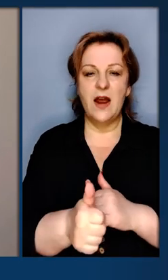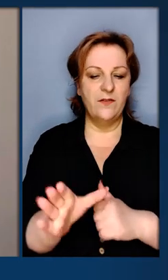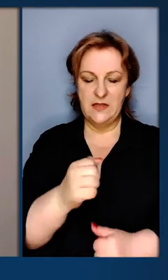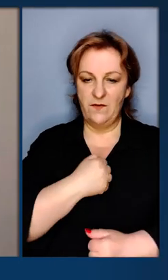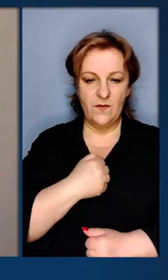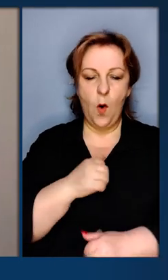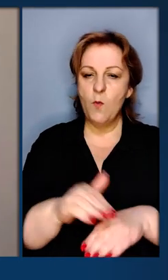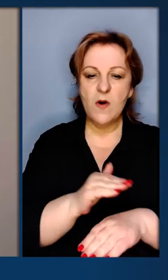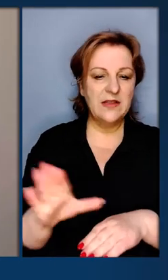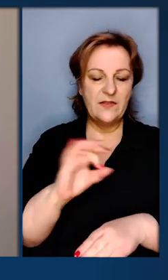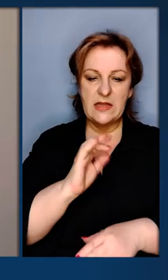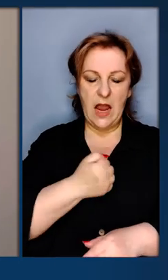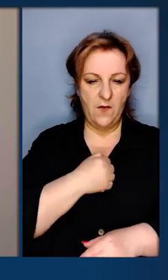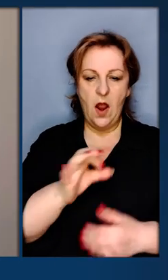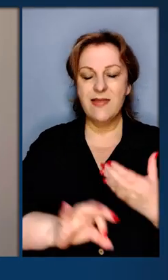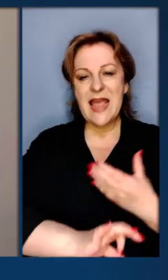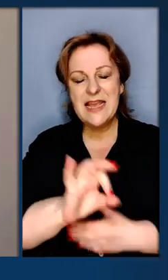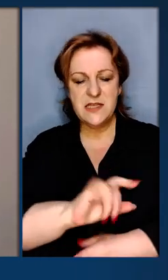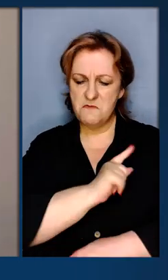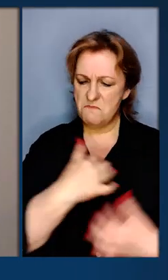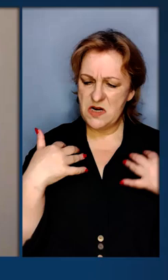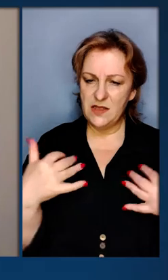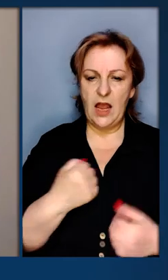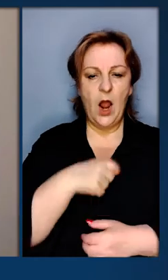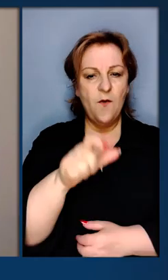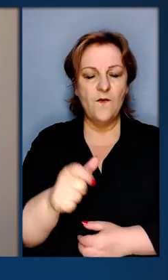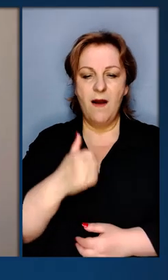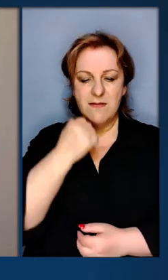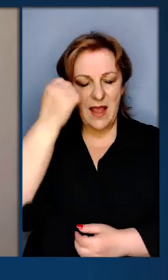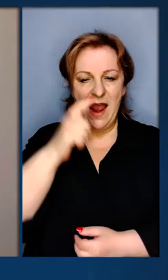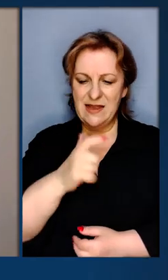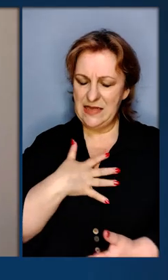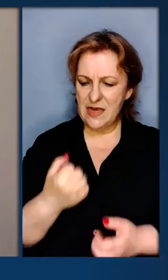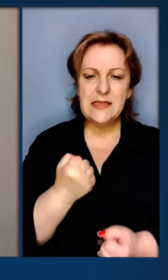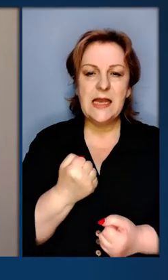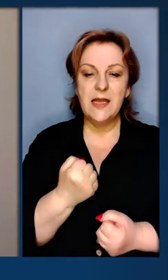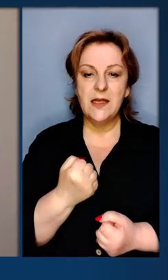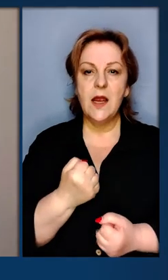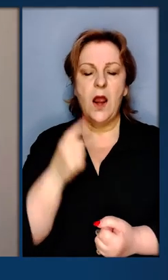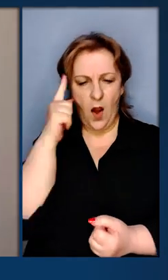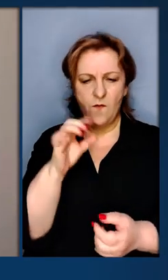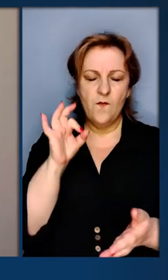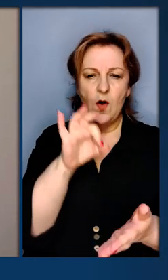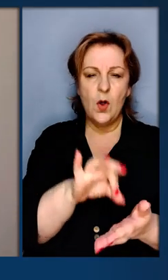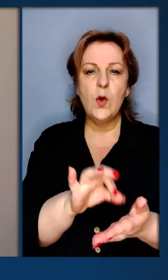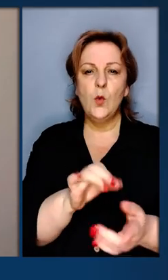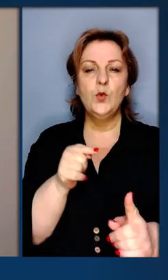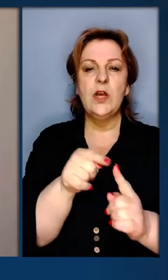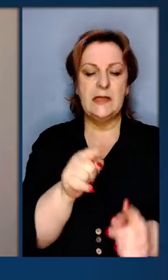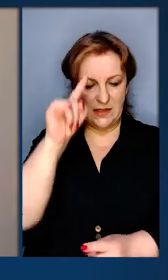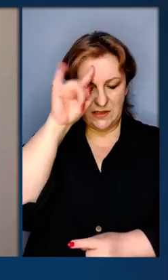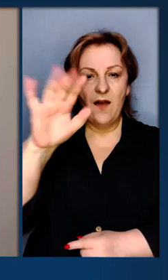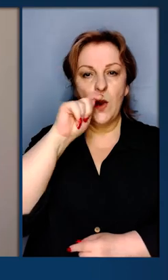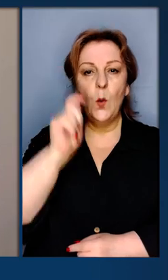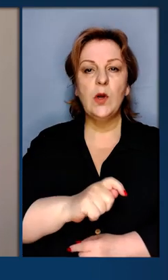вперед воїни. Молодці! Усі наші воїни на Сході, на Сході, міцні воїни. Я вам дякую за стійкість